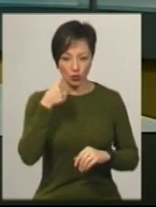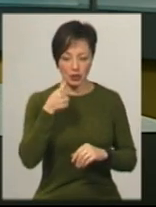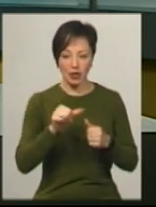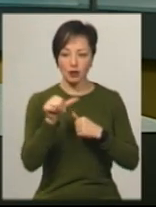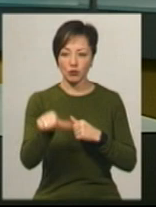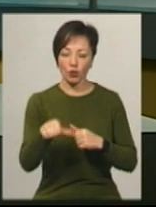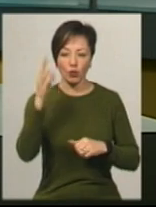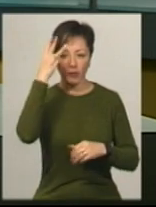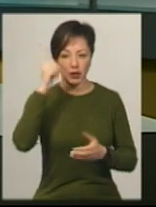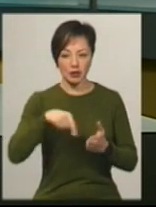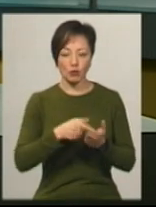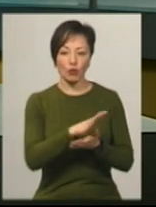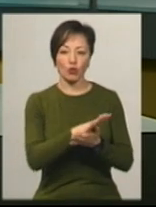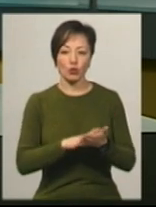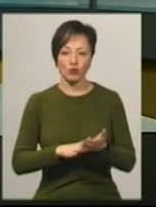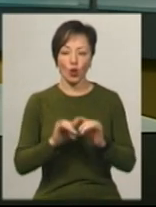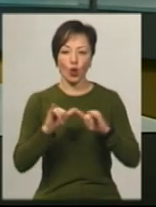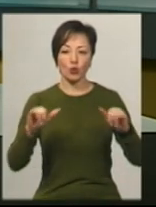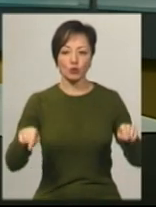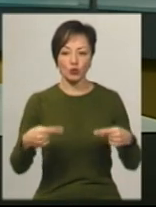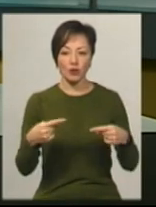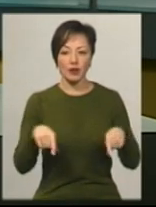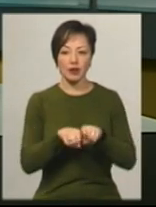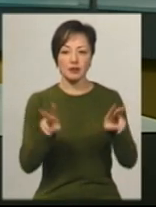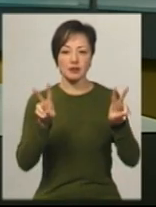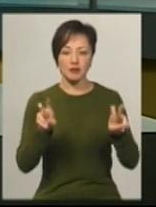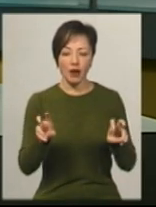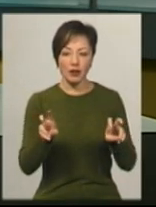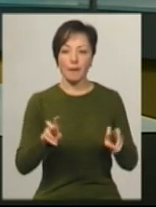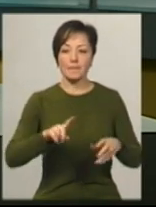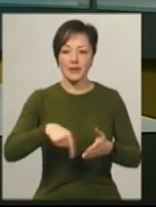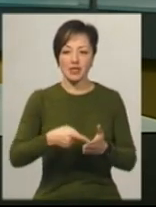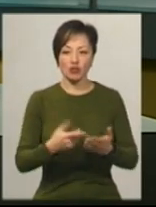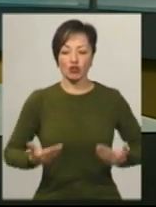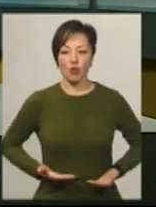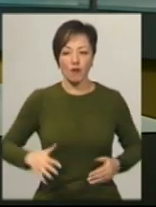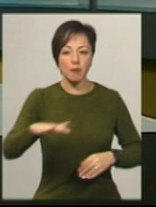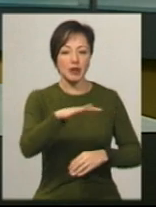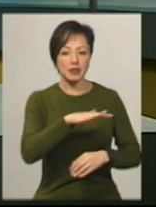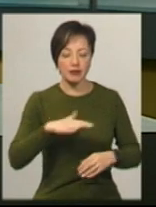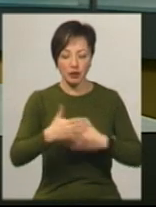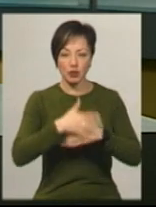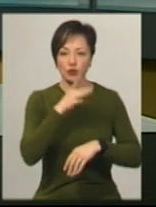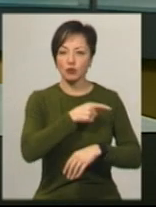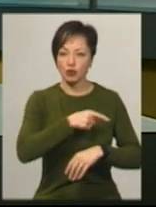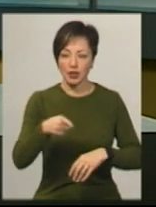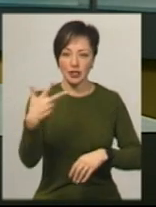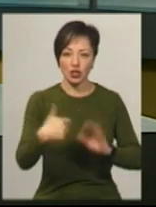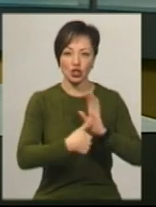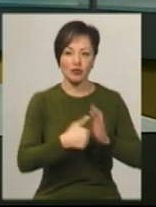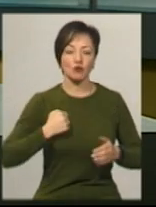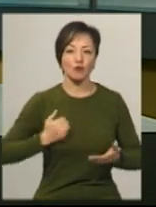Крім того, у Хмельницькому продовжує розбудовуватись так зване академістечко – житловий масив, в якому найближчим часом 36